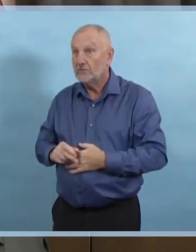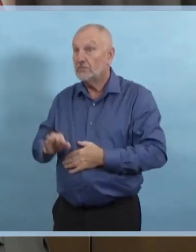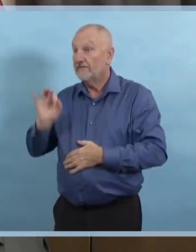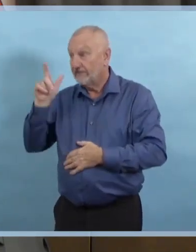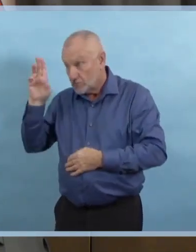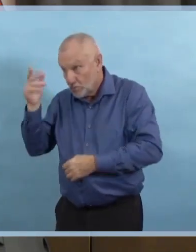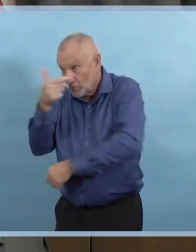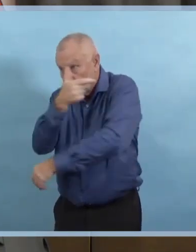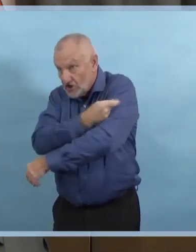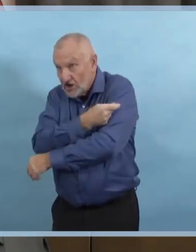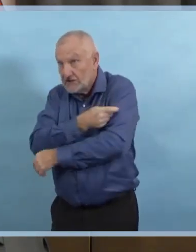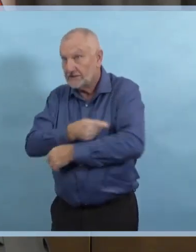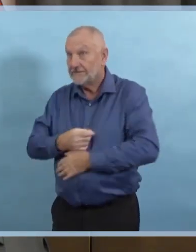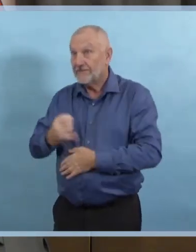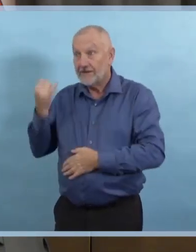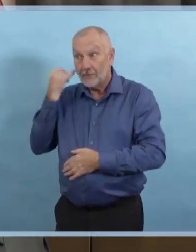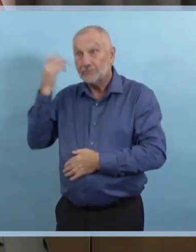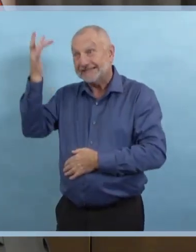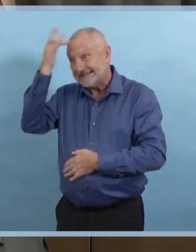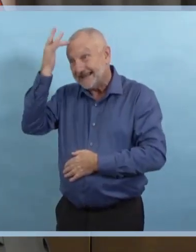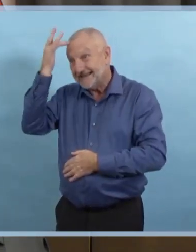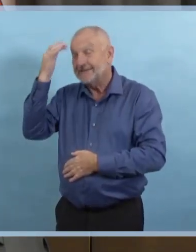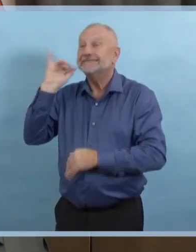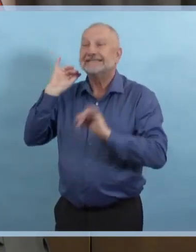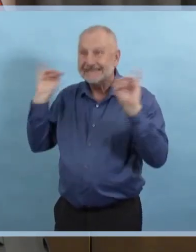nous pouvons et nous allons traverser la pandémie.